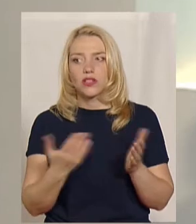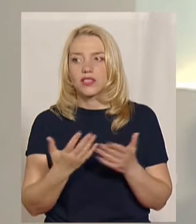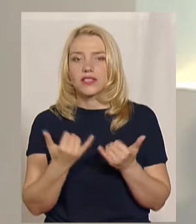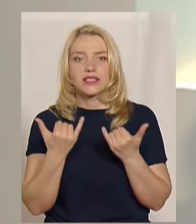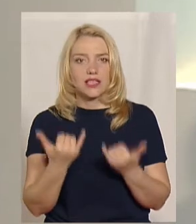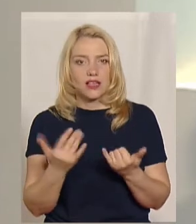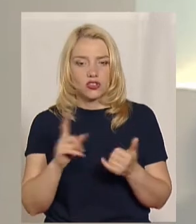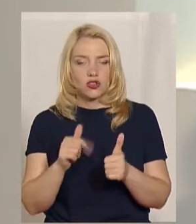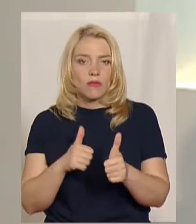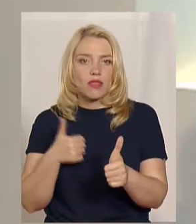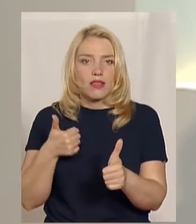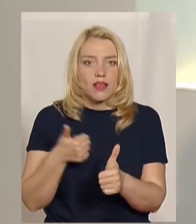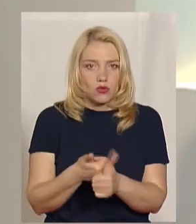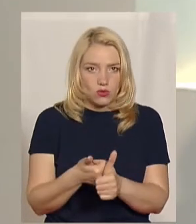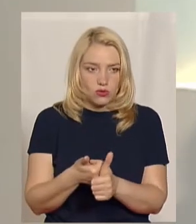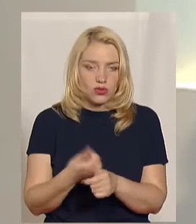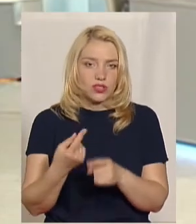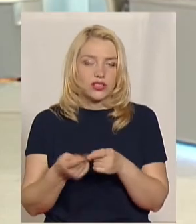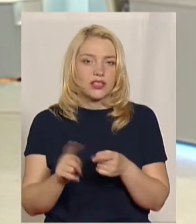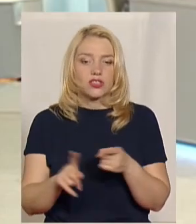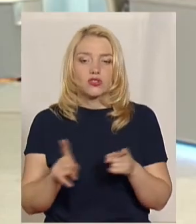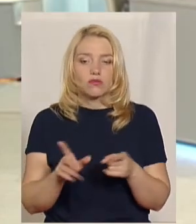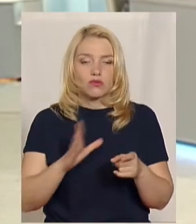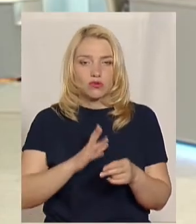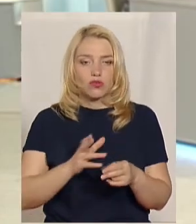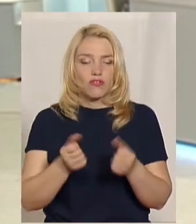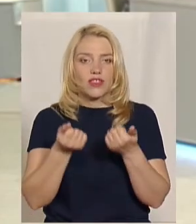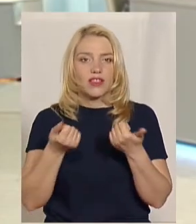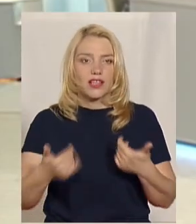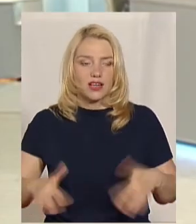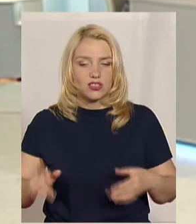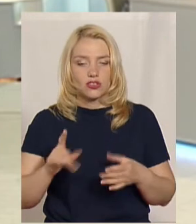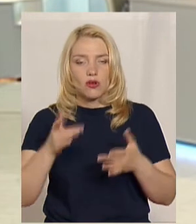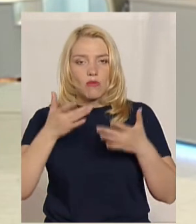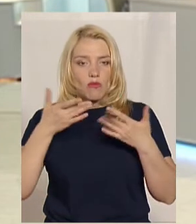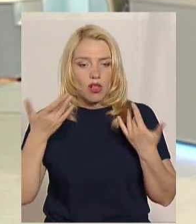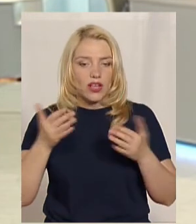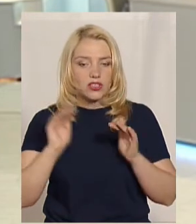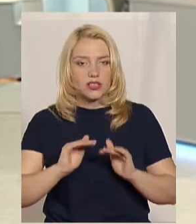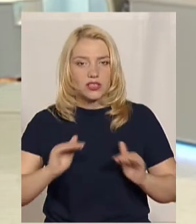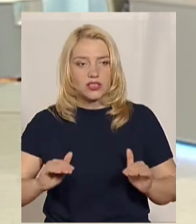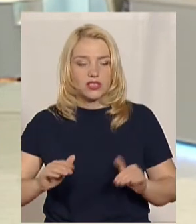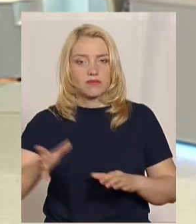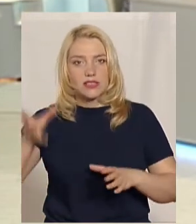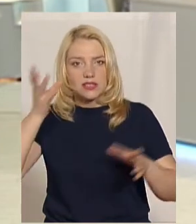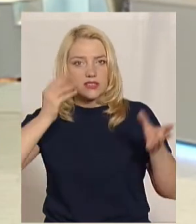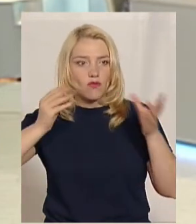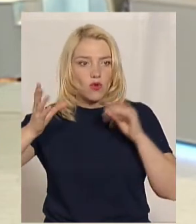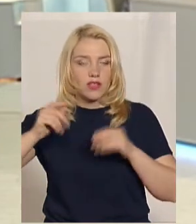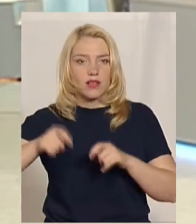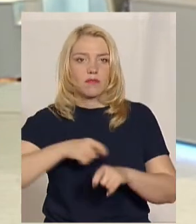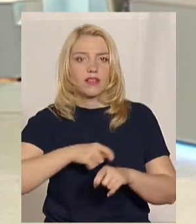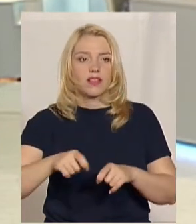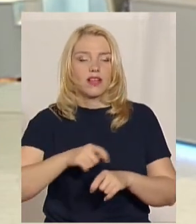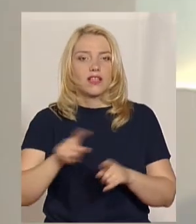щоб надолужати те, що було втрачено, полегшити дітям засвоєння матеріалів, чи не плануєте